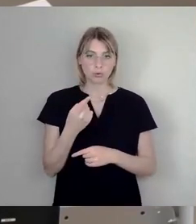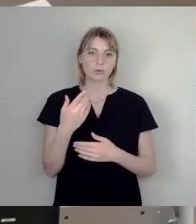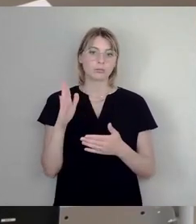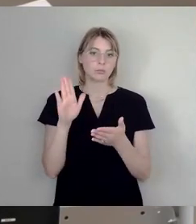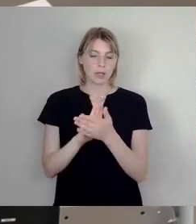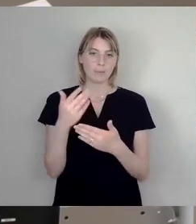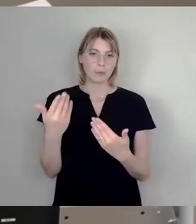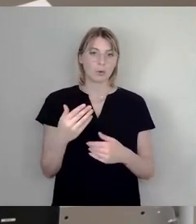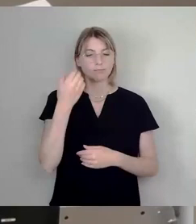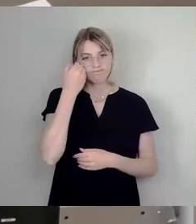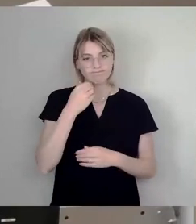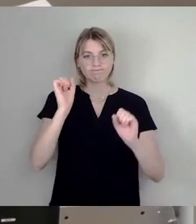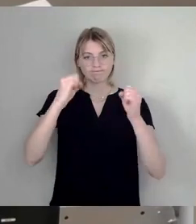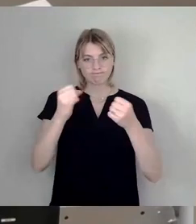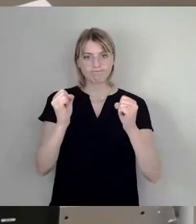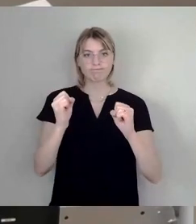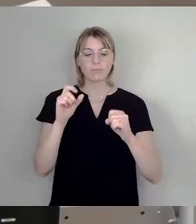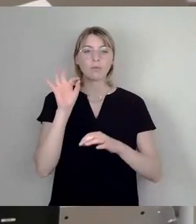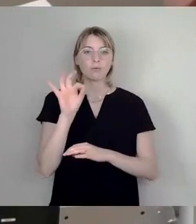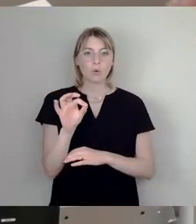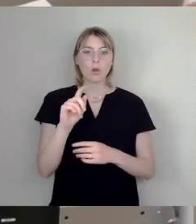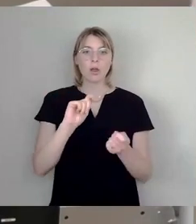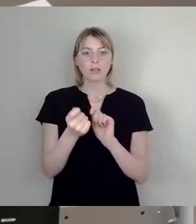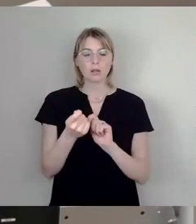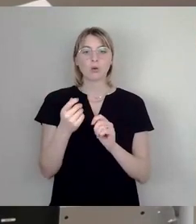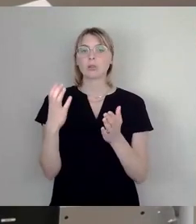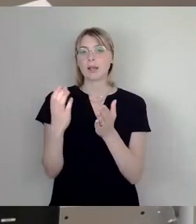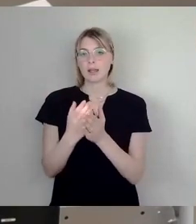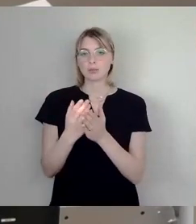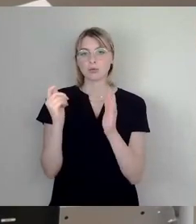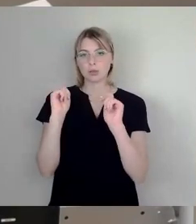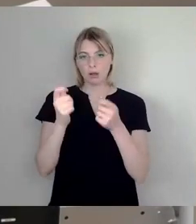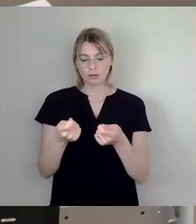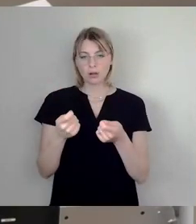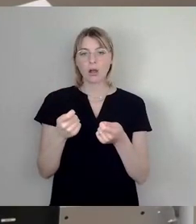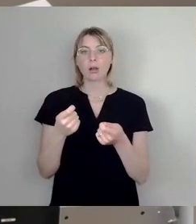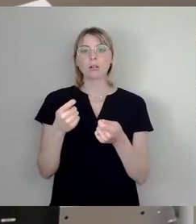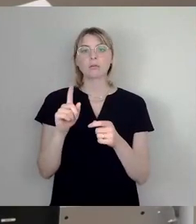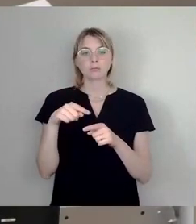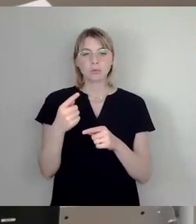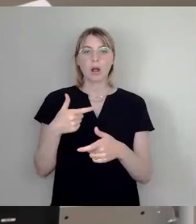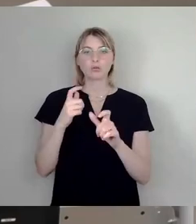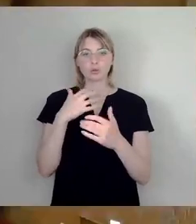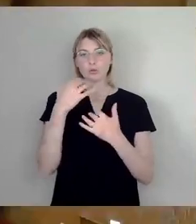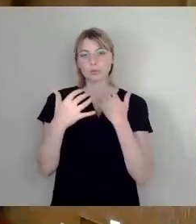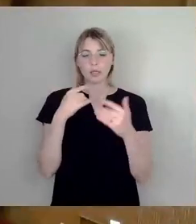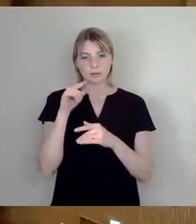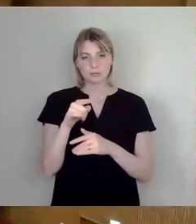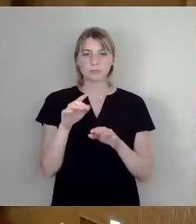um Zustimmung für den Änderungs- oder Ergänzungsantrag und letzten Endes um den Ausschussbericht zu dieser Vorlage. Dankeschön.